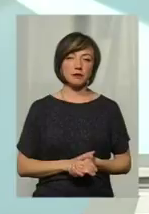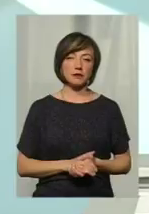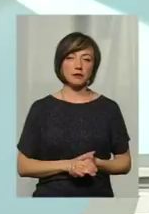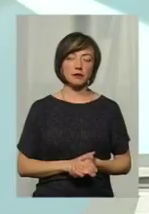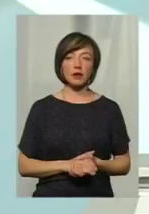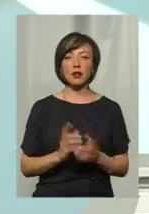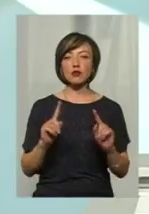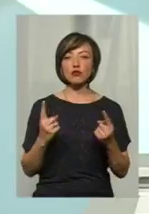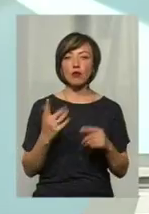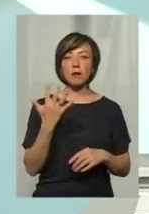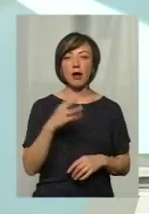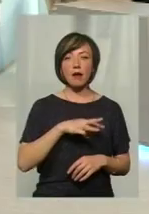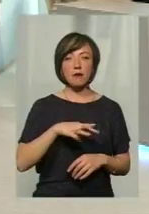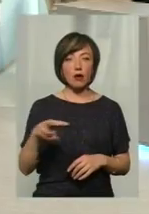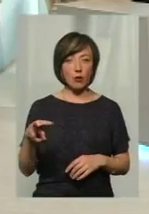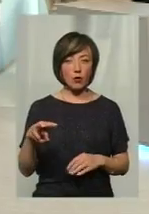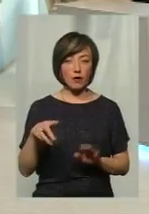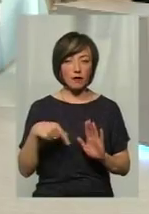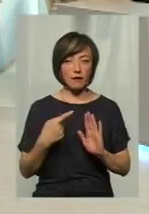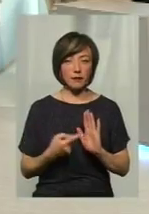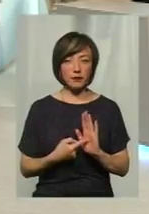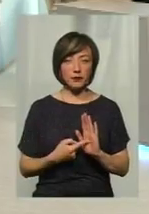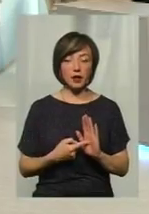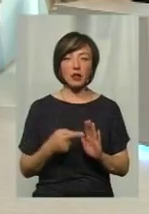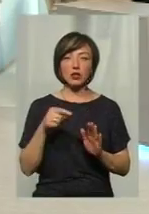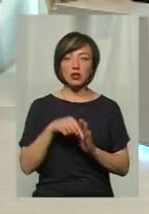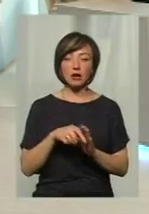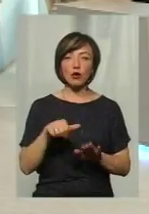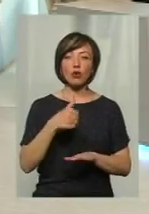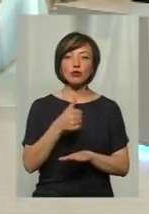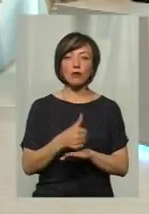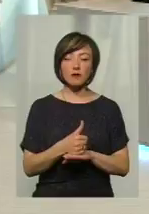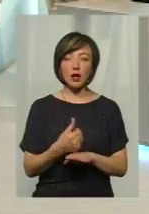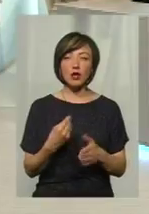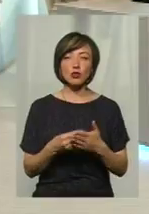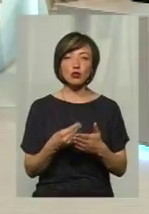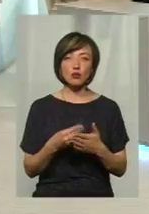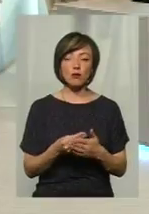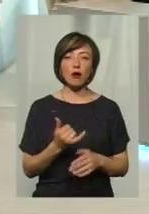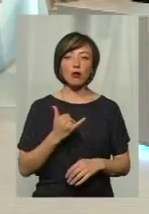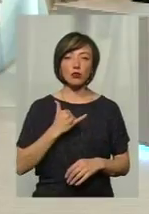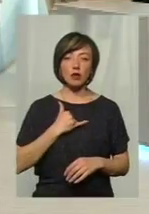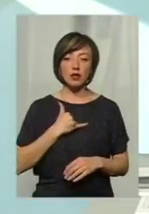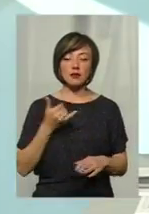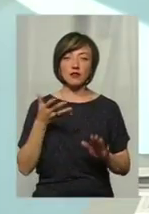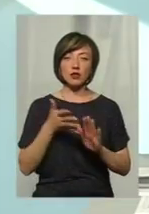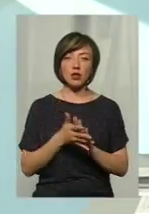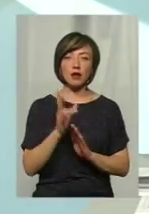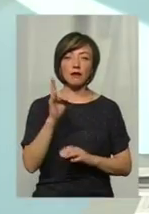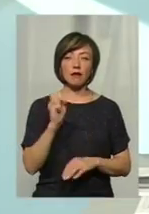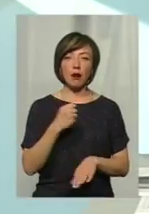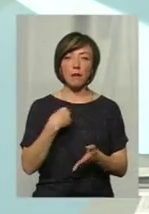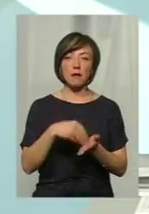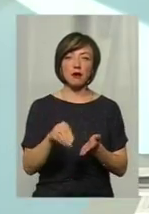Чому 5 мільйонів? Значить, основна сума у нас витрачається на придбання